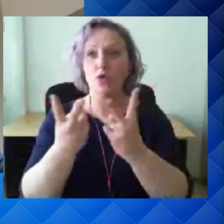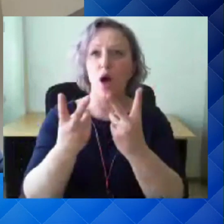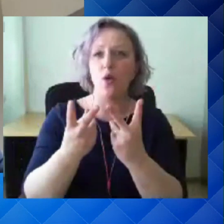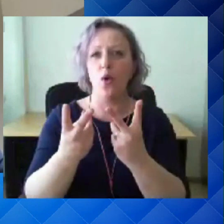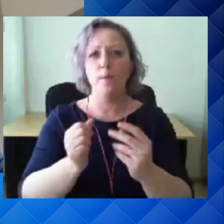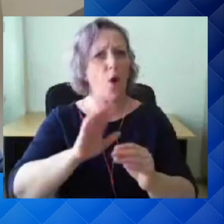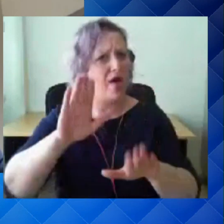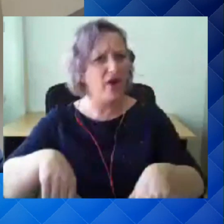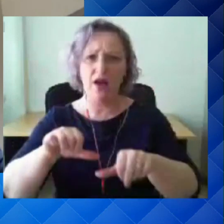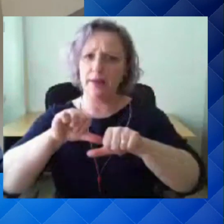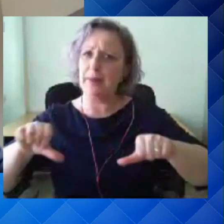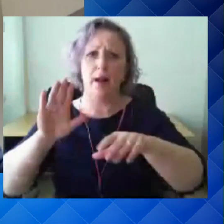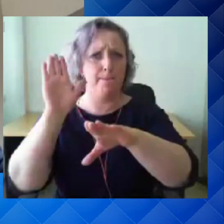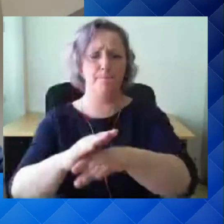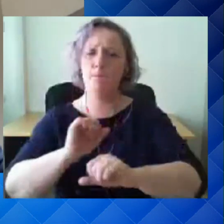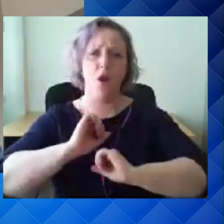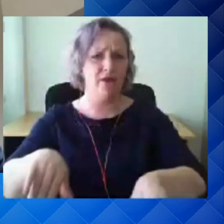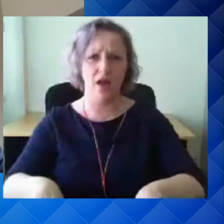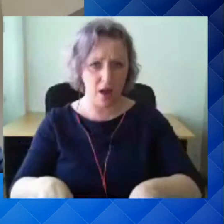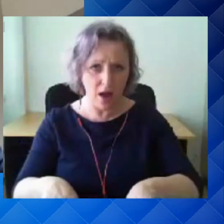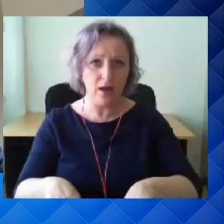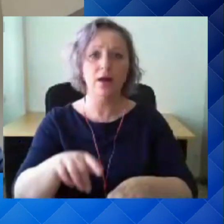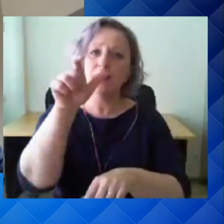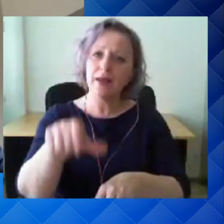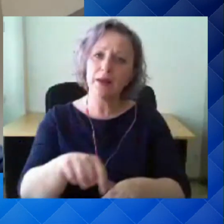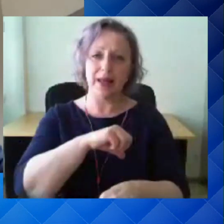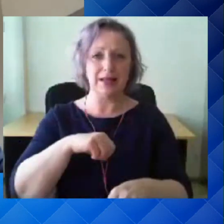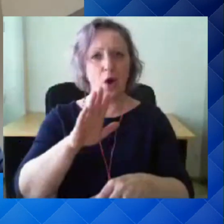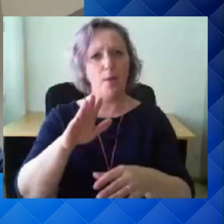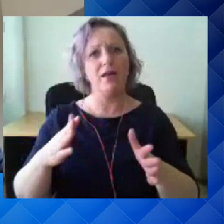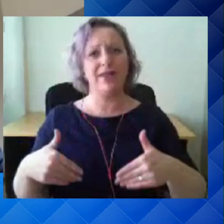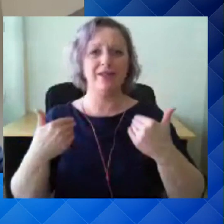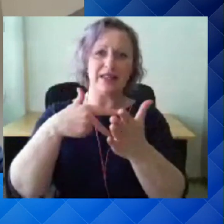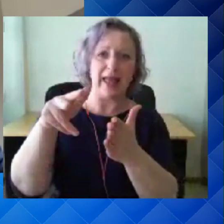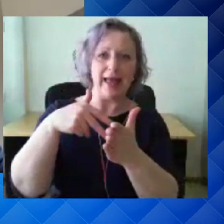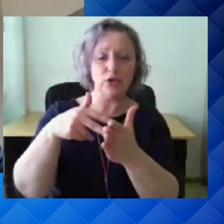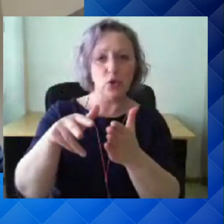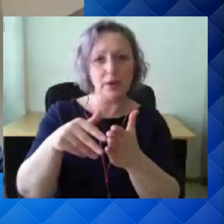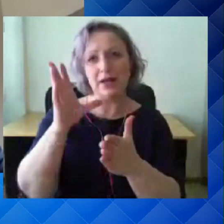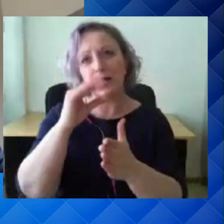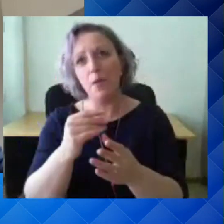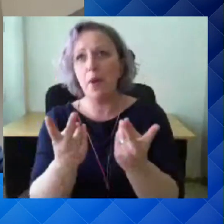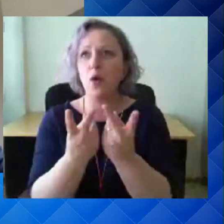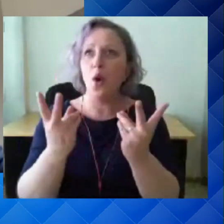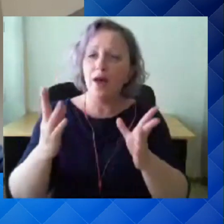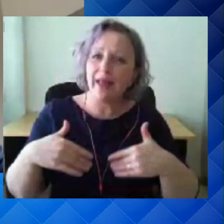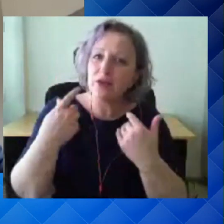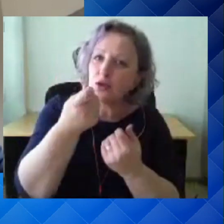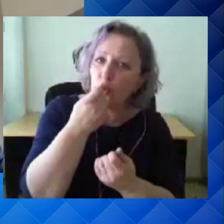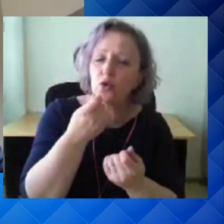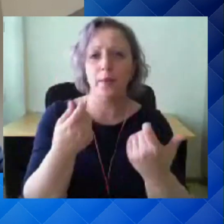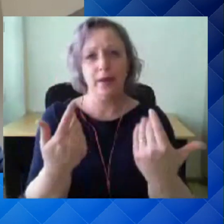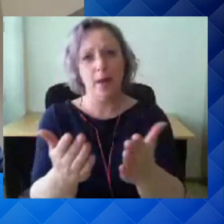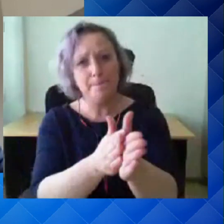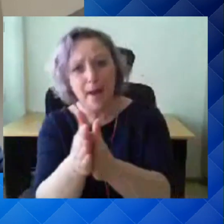piirangud kehtestada. Seal saab inimene oma tervise käitumise puhul toituda tervislikult, pesta käsi, vaktsineerida